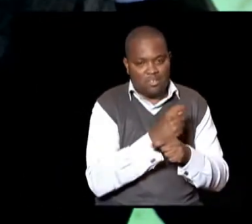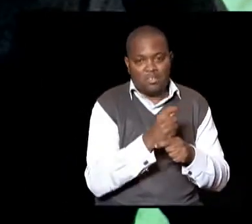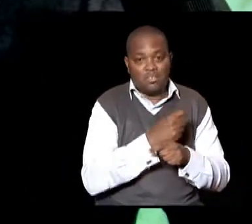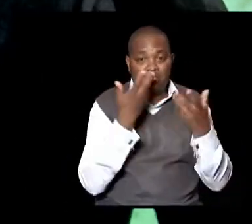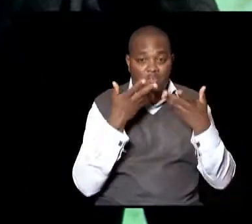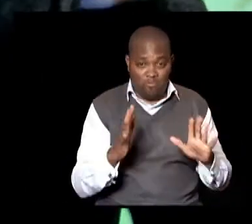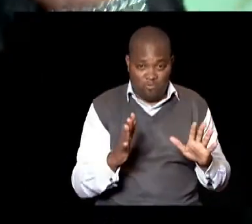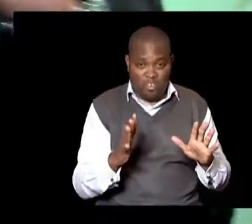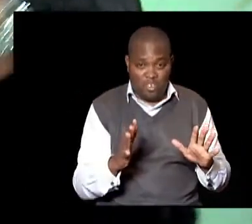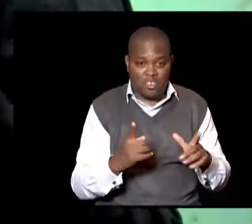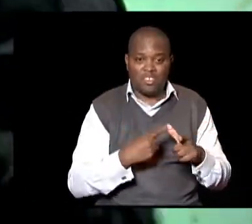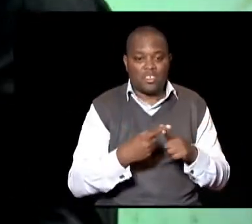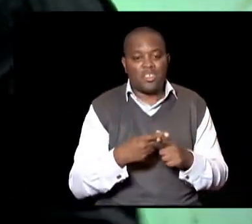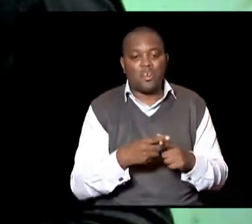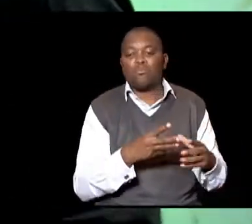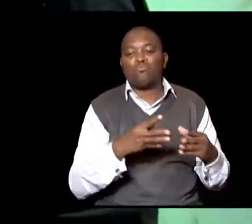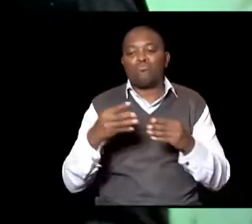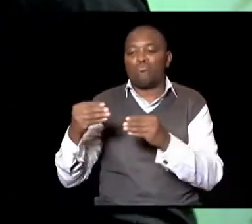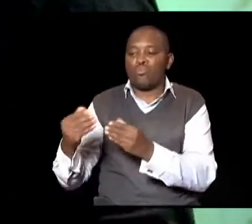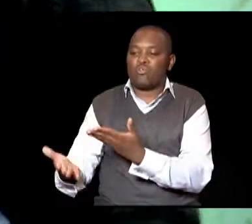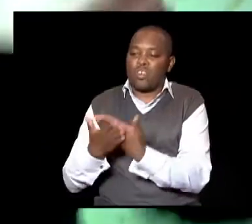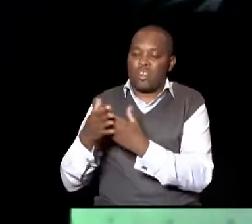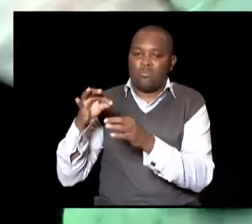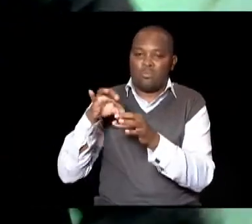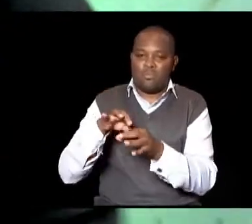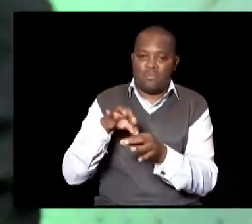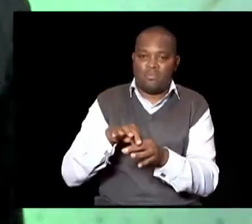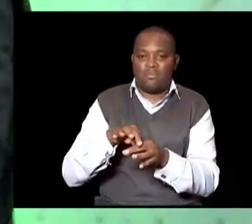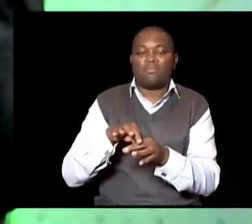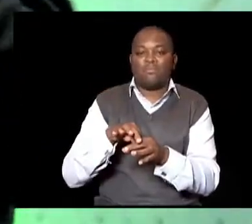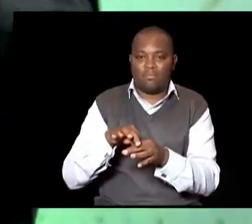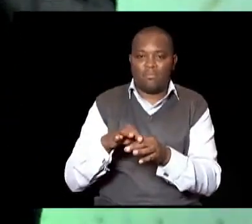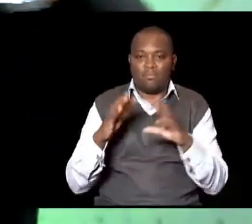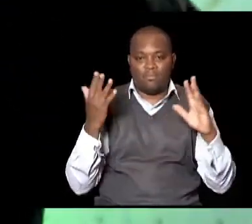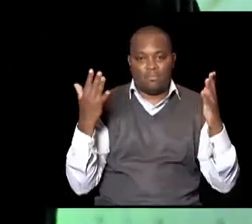Kukwanyisa Kukwanyisa Kukwanyisa Kukwanyisa